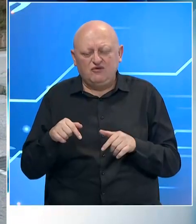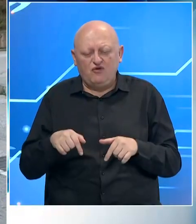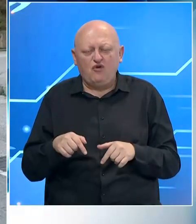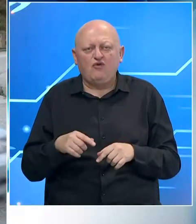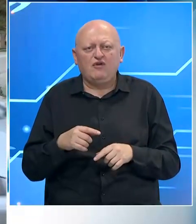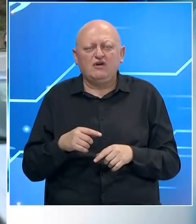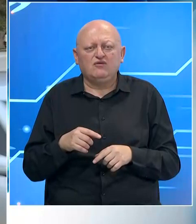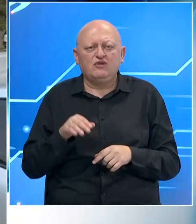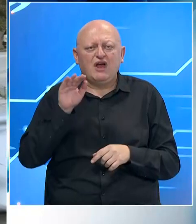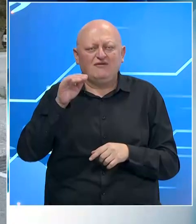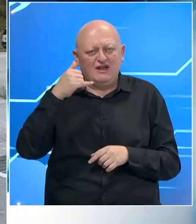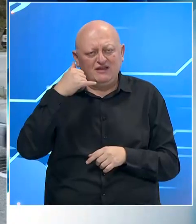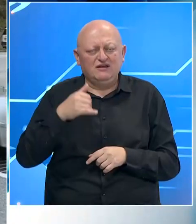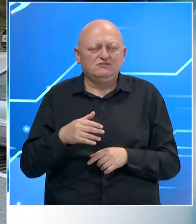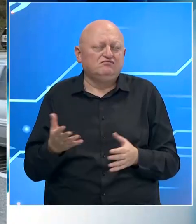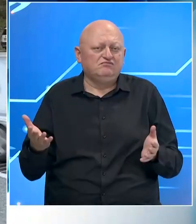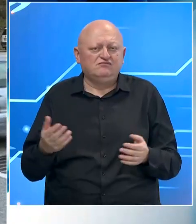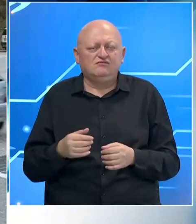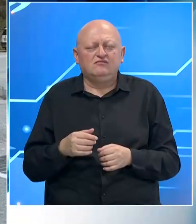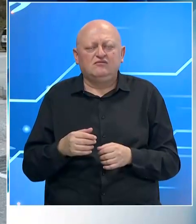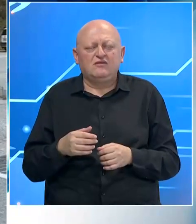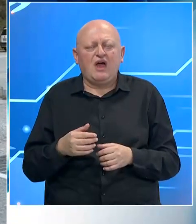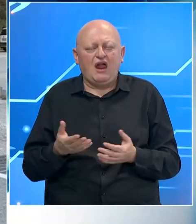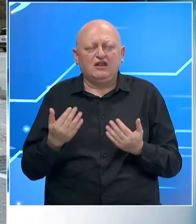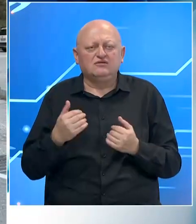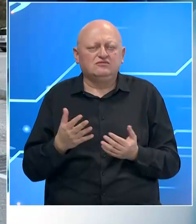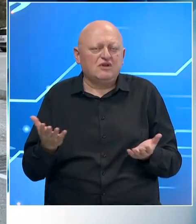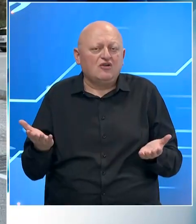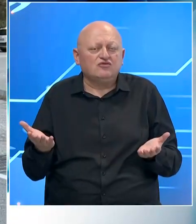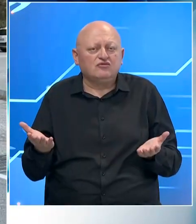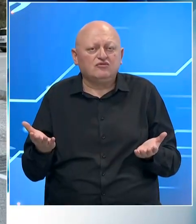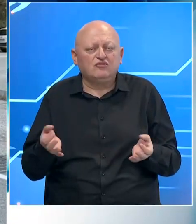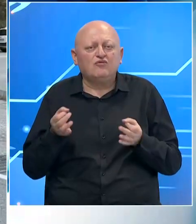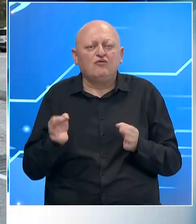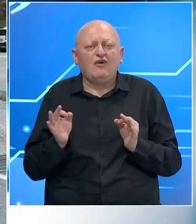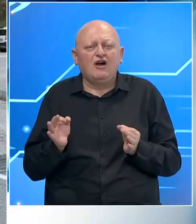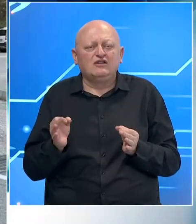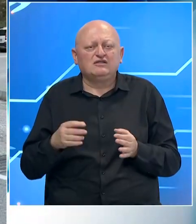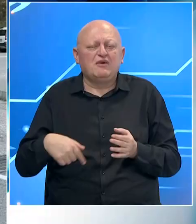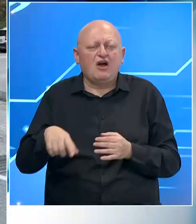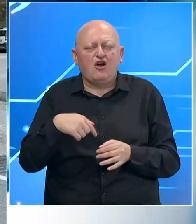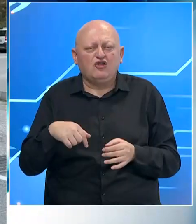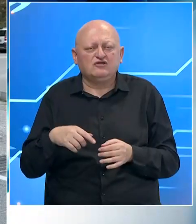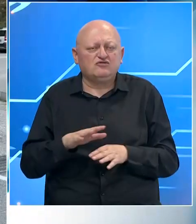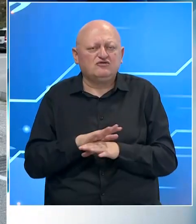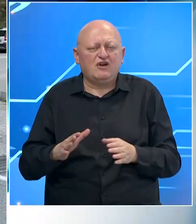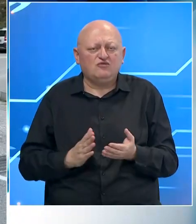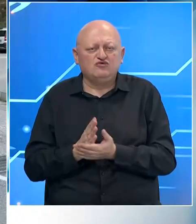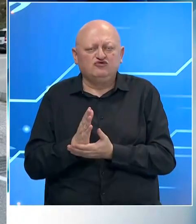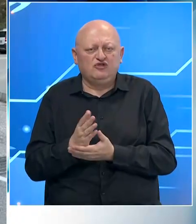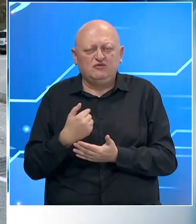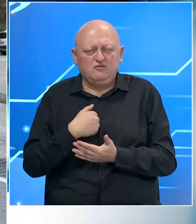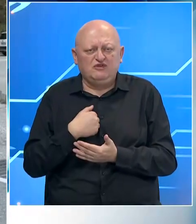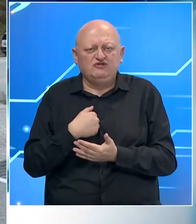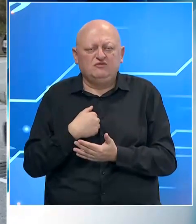ovo javljanje, ali tako je to, tako je u vanrednim okolnostima, u svakom slučaju mi ćemo